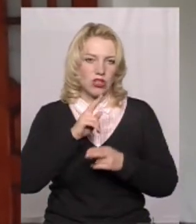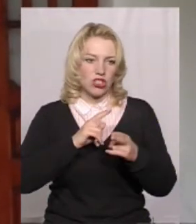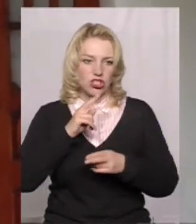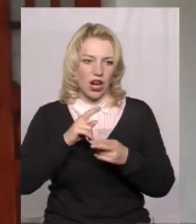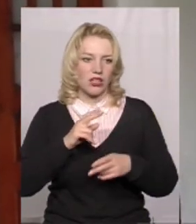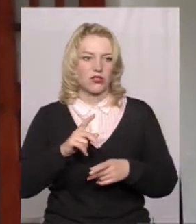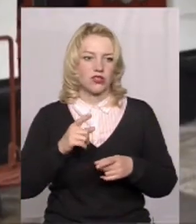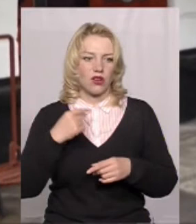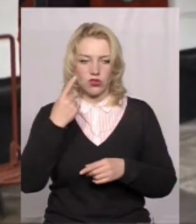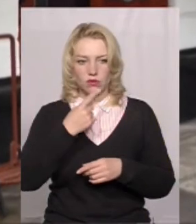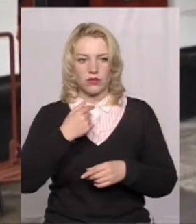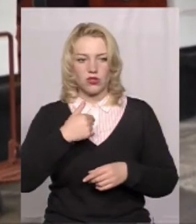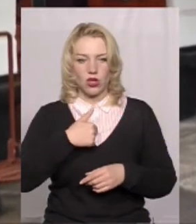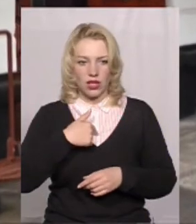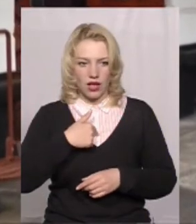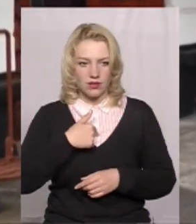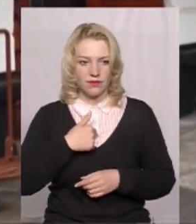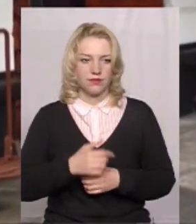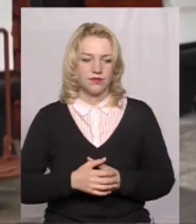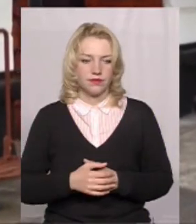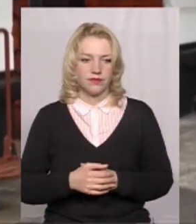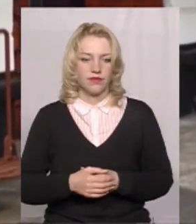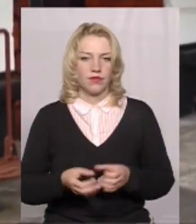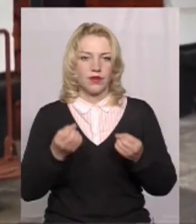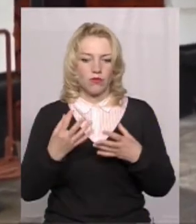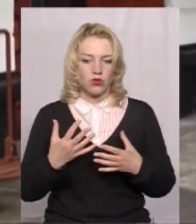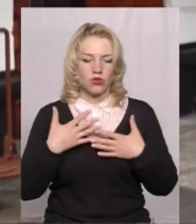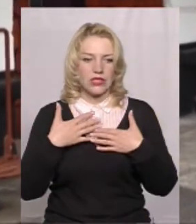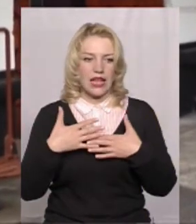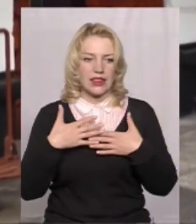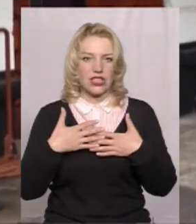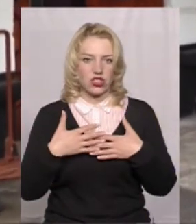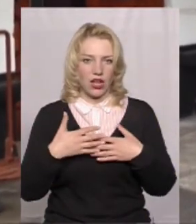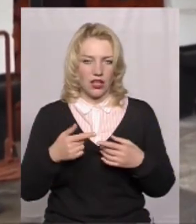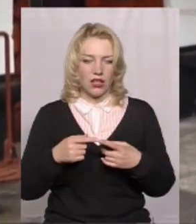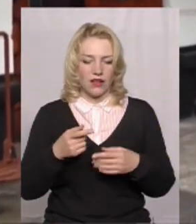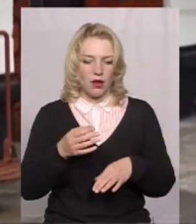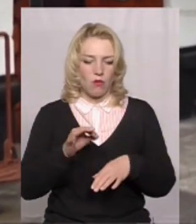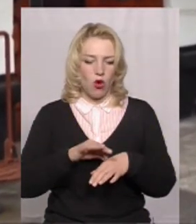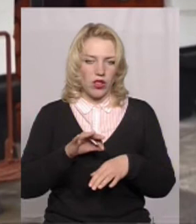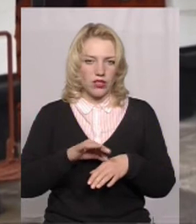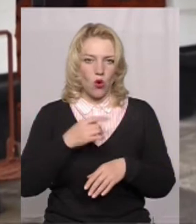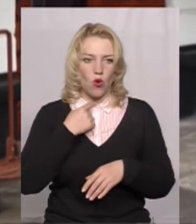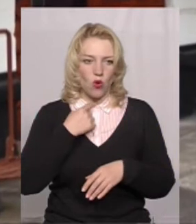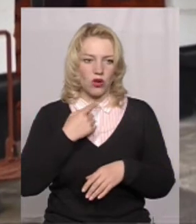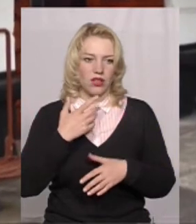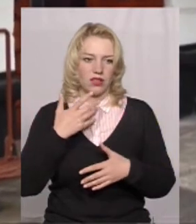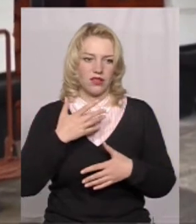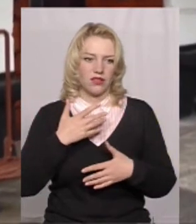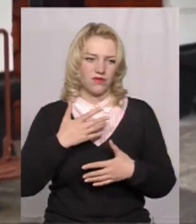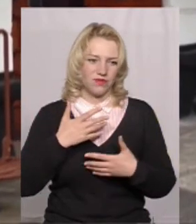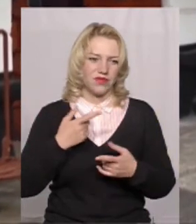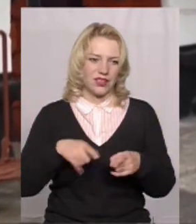Ну, особисто я. Просто задишка, в нас задишка, болить горло, тошнота.